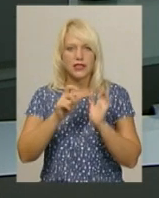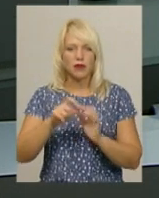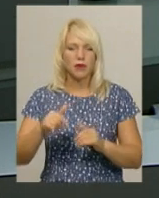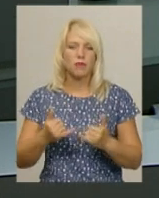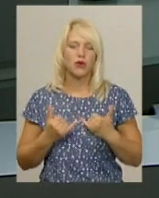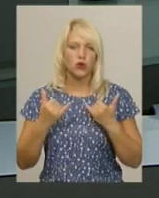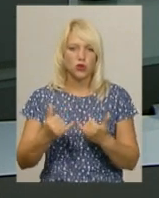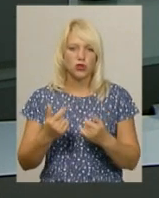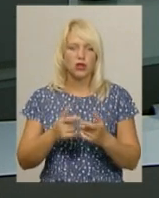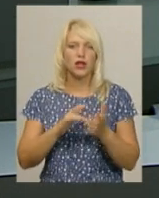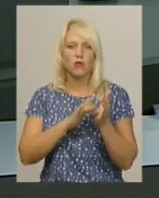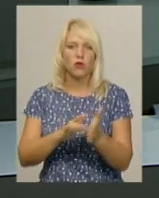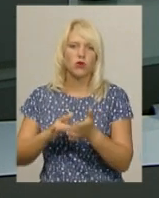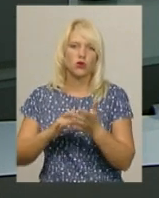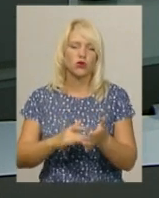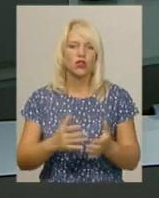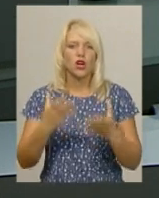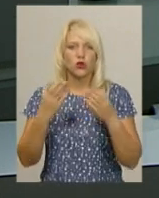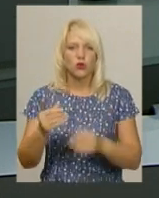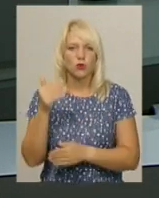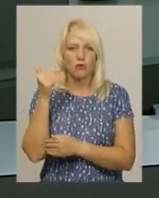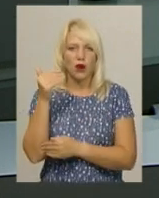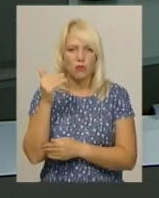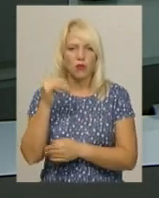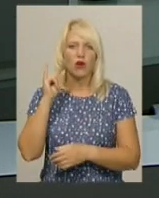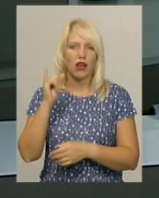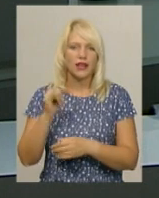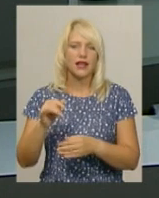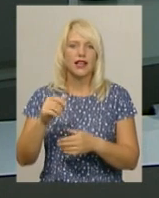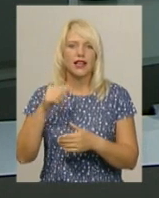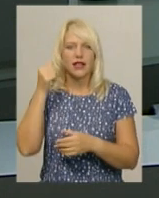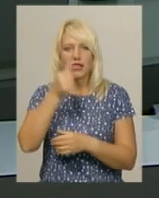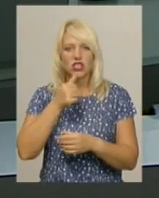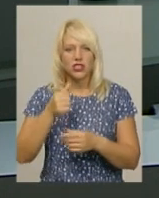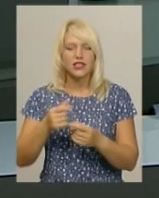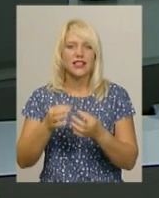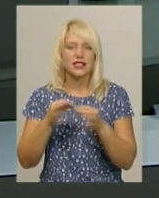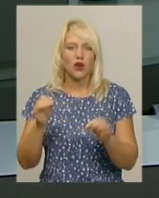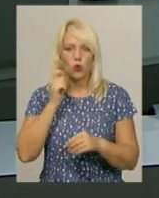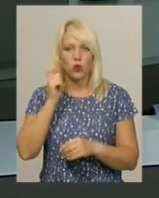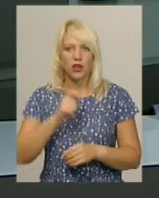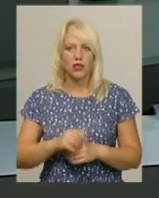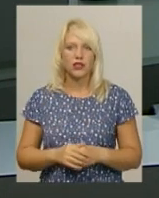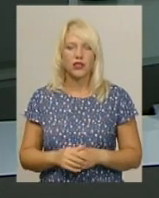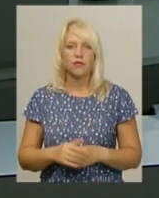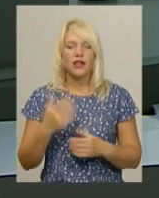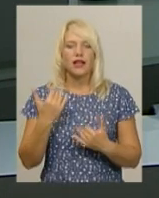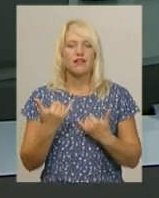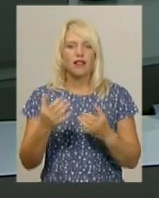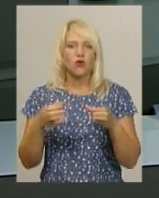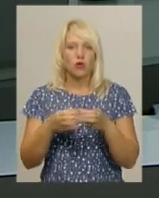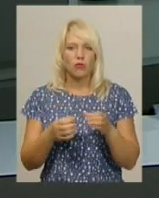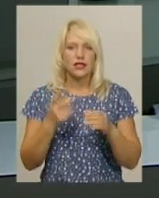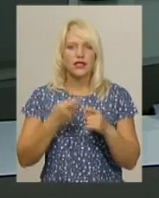Дню державного прапора і річниці Незалежності України. Розповів керівник експедиції Олександр Босенко. Для його команди це буде